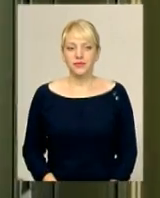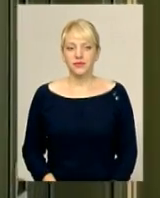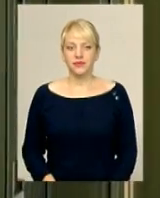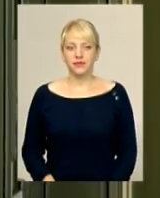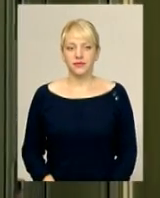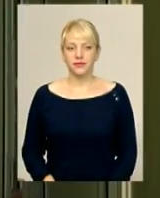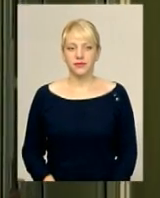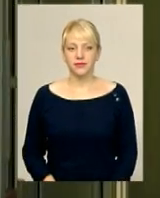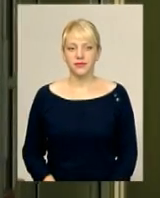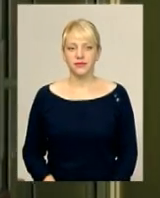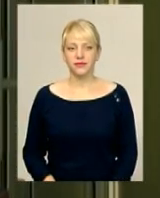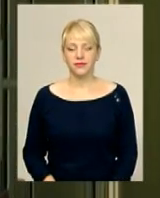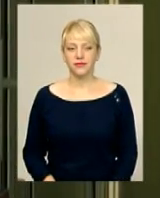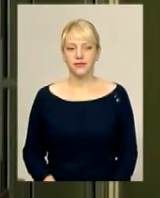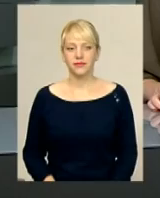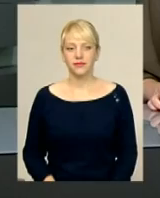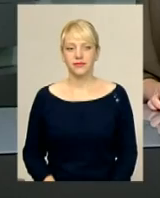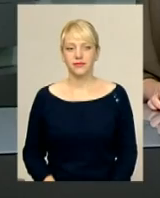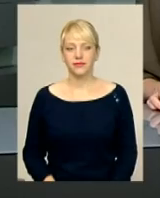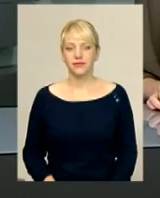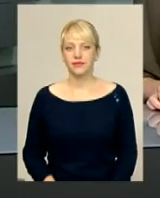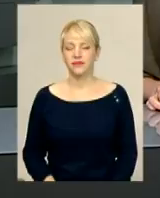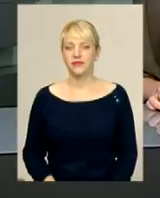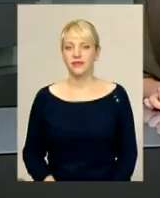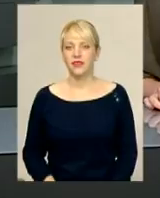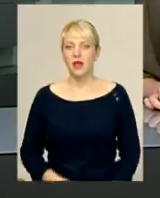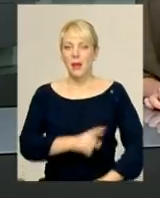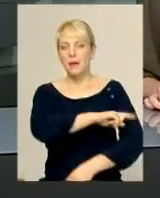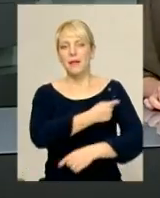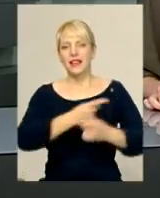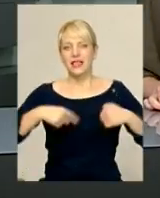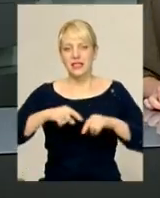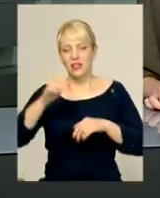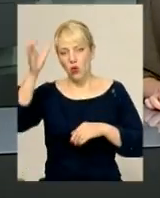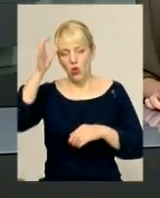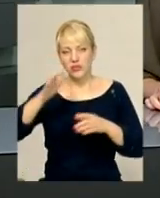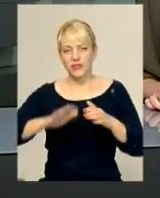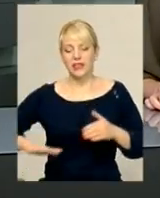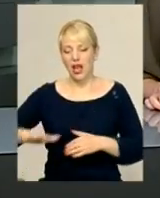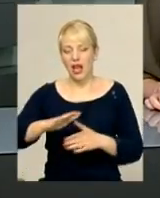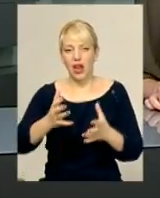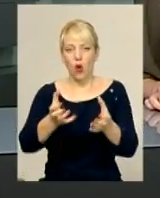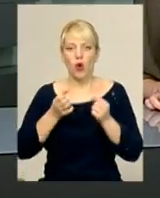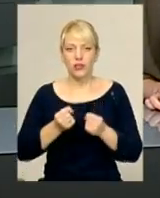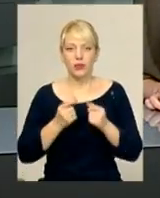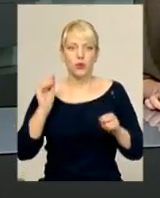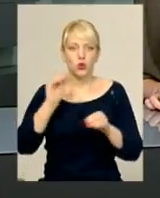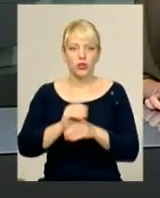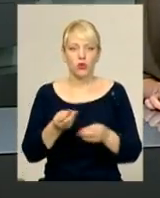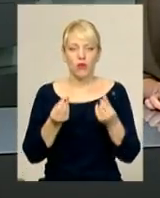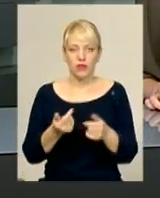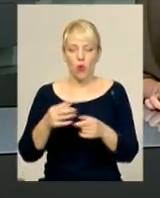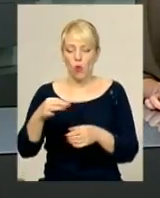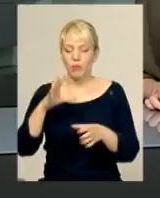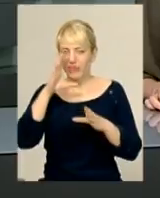Володимир Паламар для інформаційного випуску. Медицина та освіта краю отримають додаткові кошти. В області вдалося